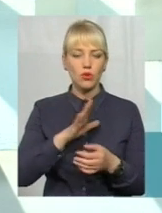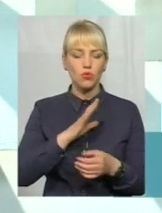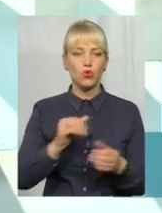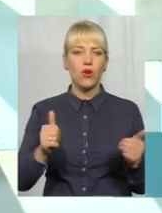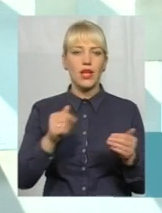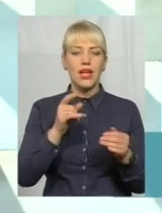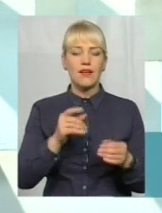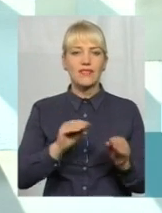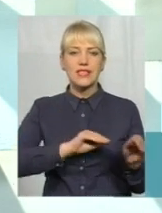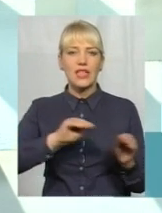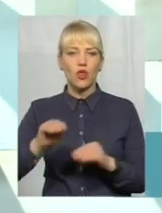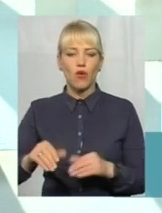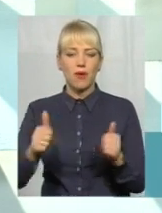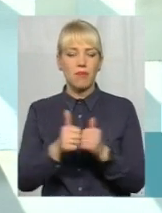школи.